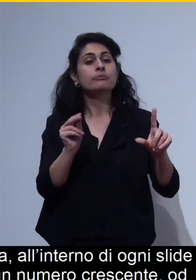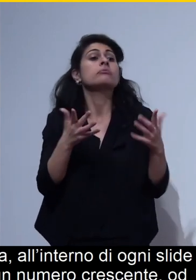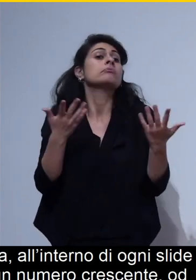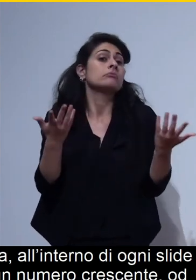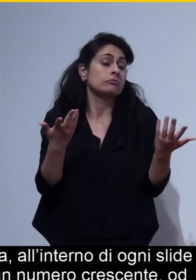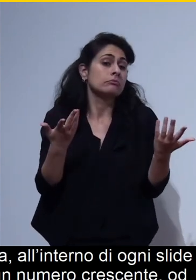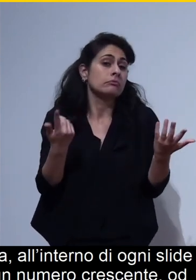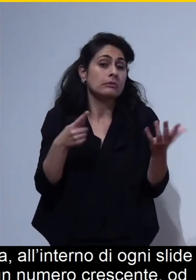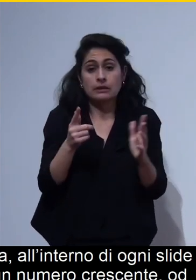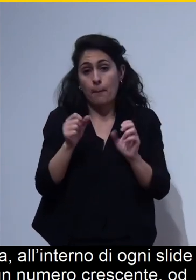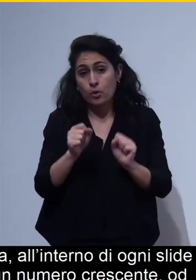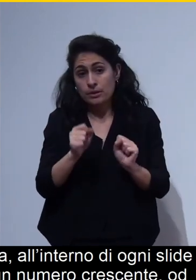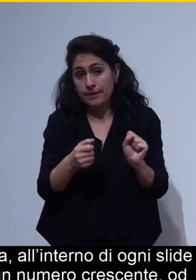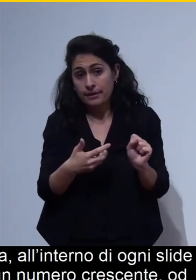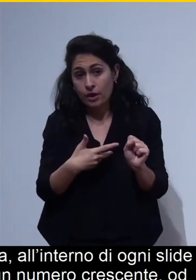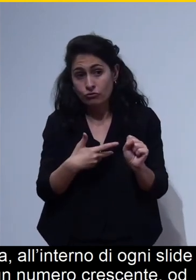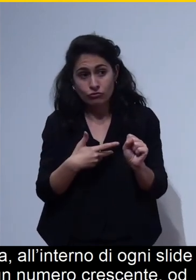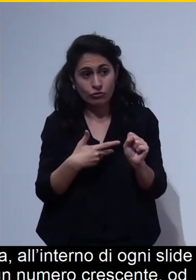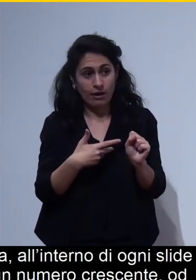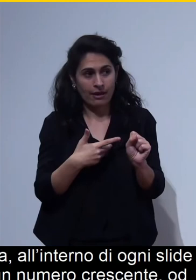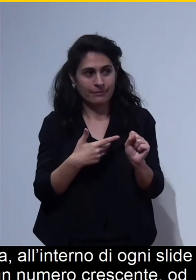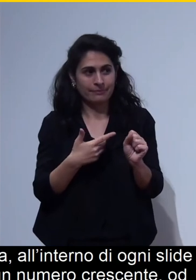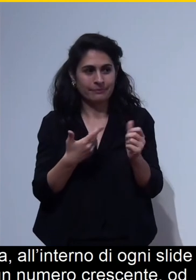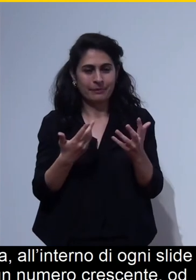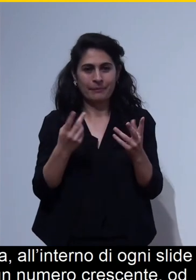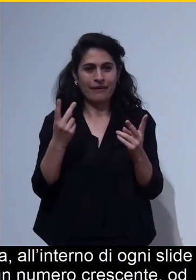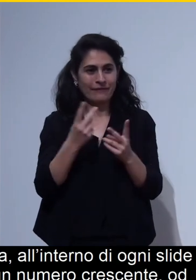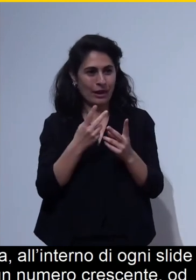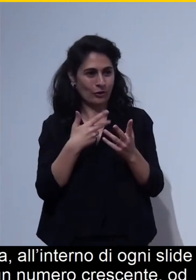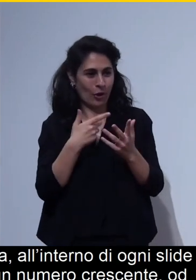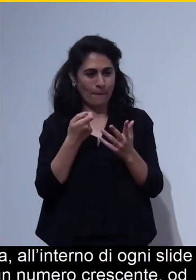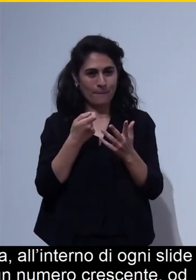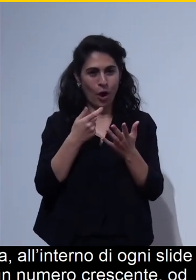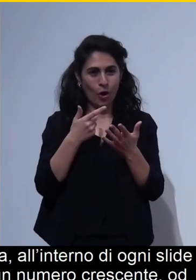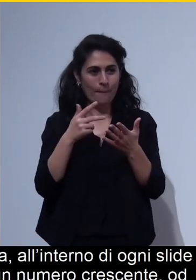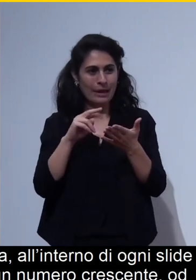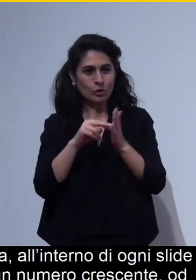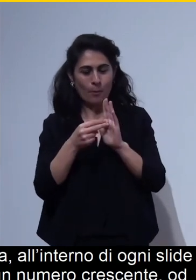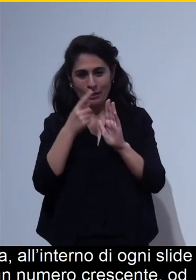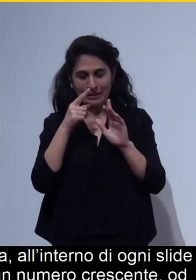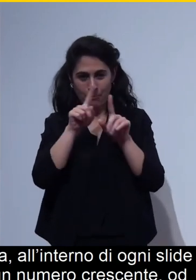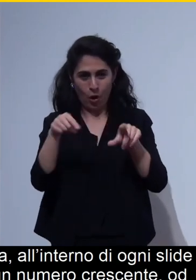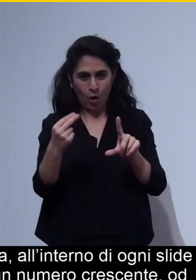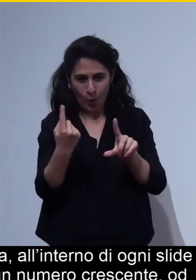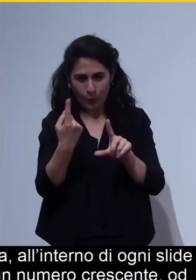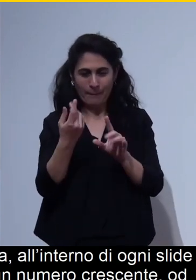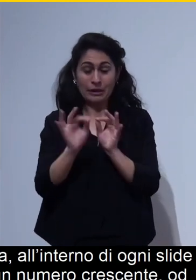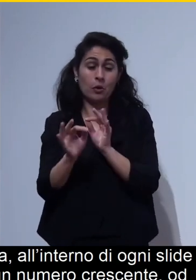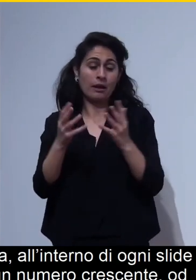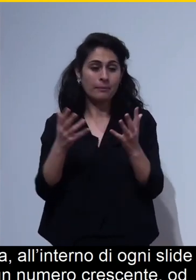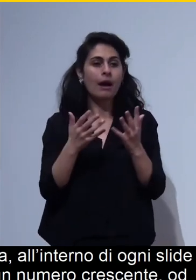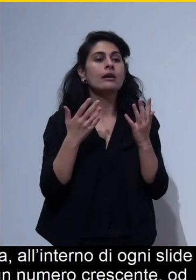farlo appunto e magari non ti è più difficile fare drag and drop perché usi uno screen reader ma preferisci mettere i numeri puoi